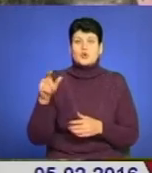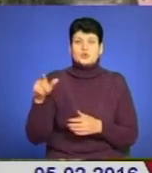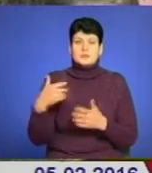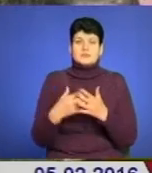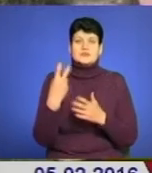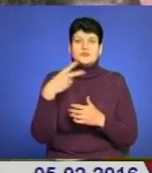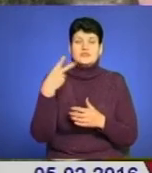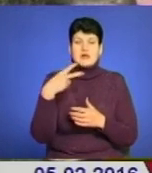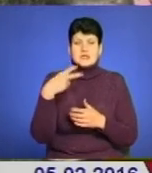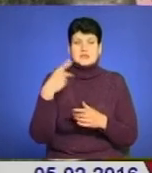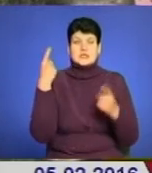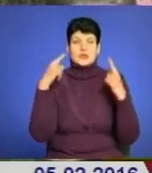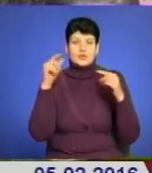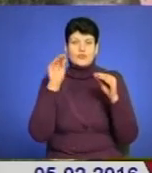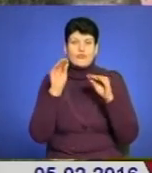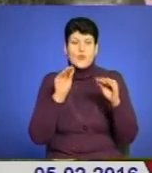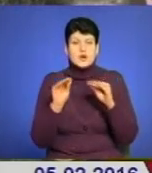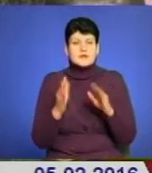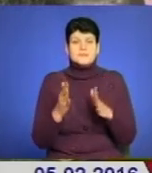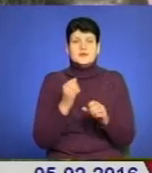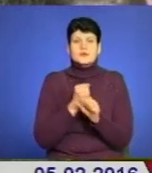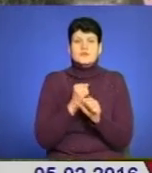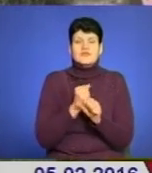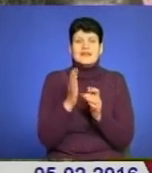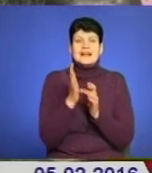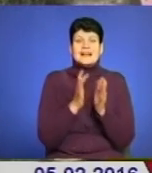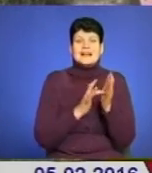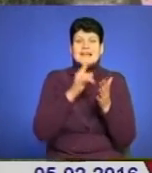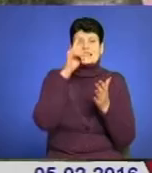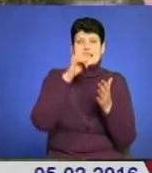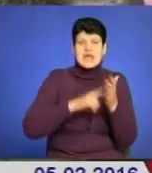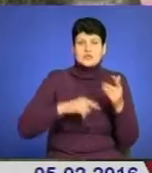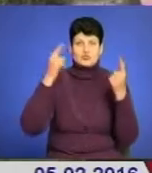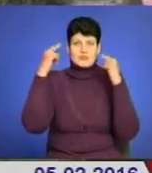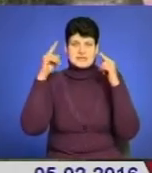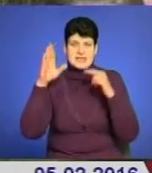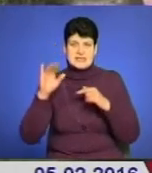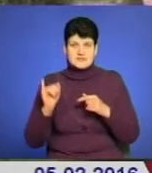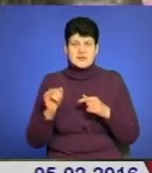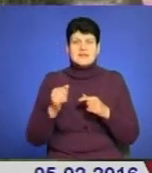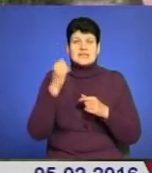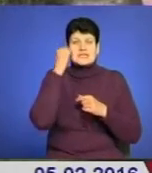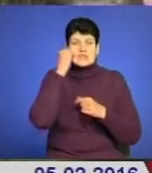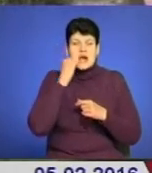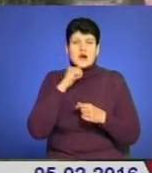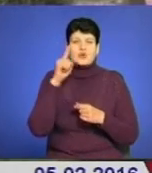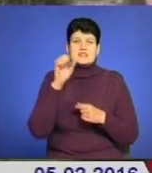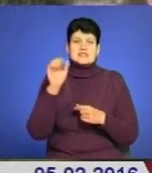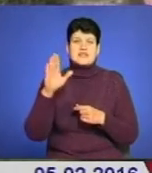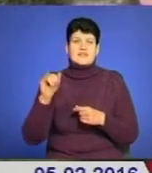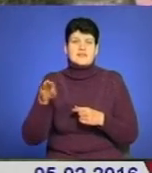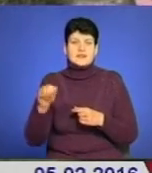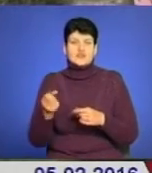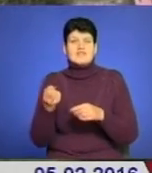20 творів на тему виходу в християнському мистецтві. Починаючи від Старого Завіту і, наприклад,кої теми, як